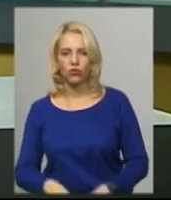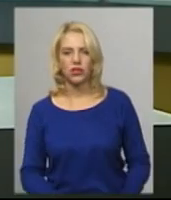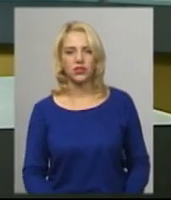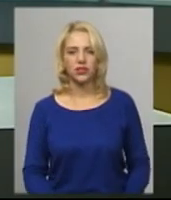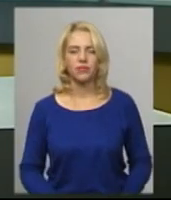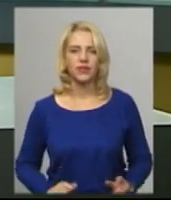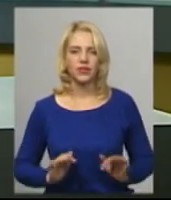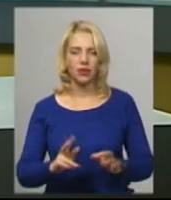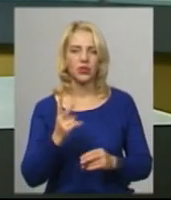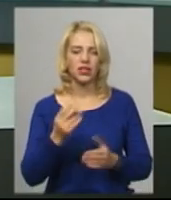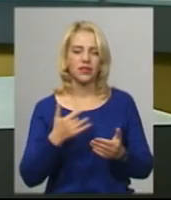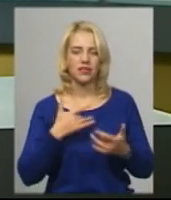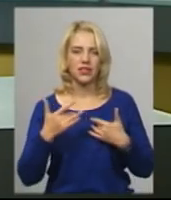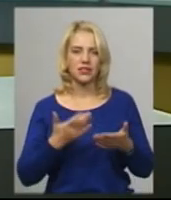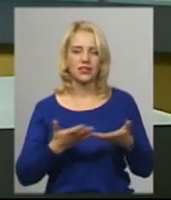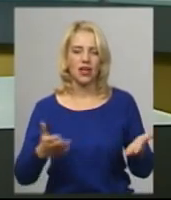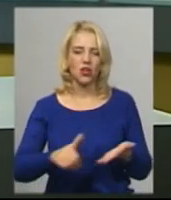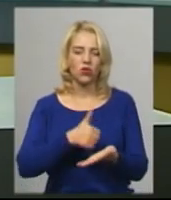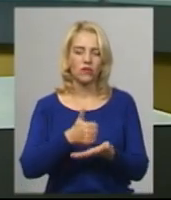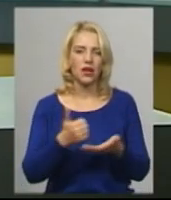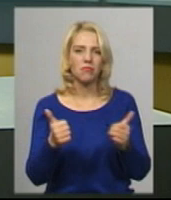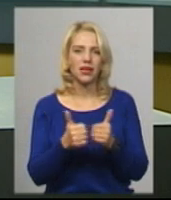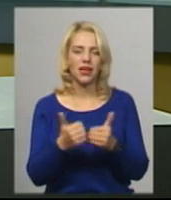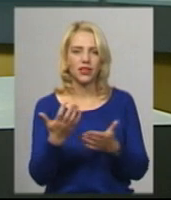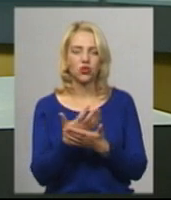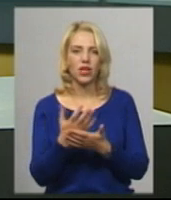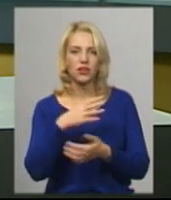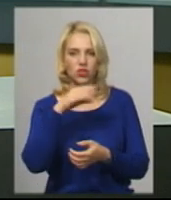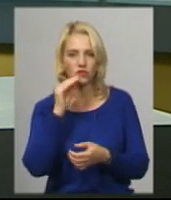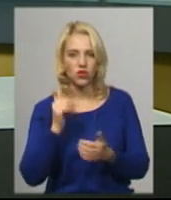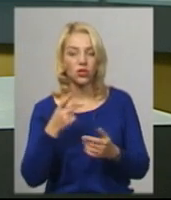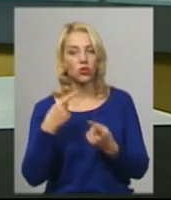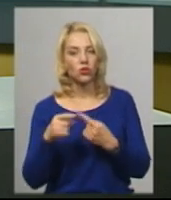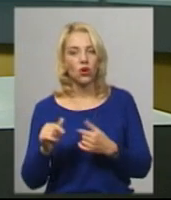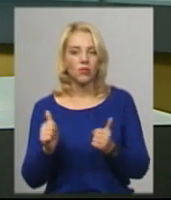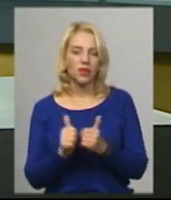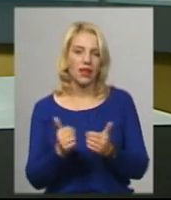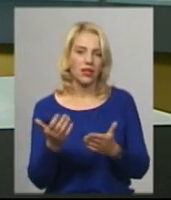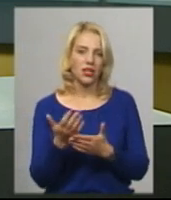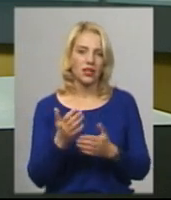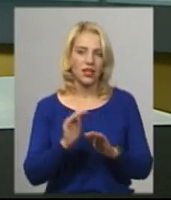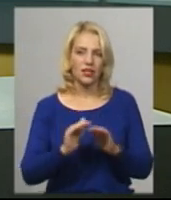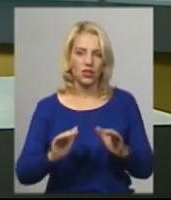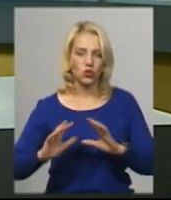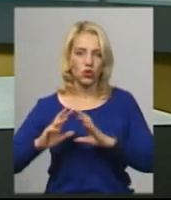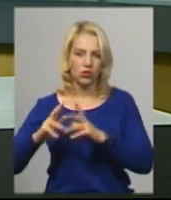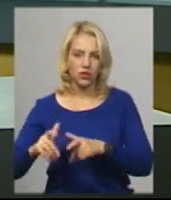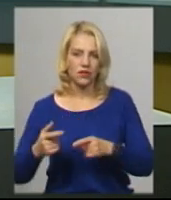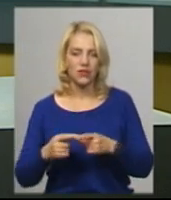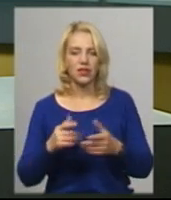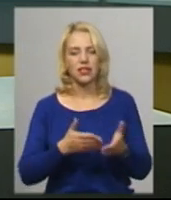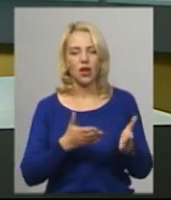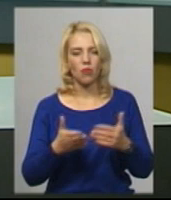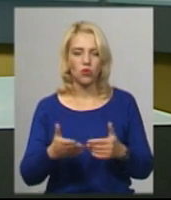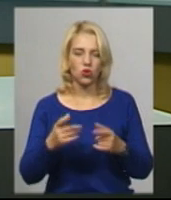Діятиме дві сцени – головна біля кінотеатру імені Тараси Шевченка, інша – біля дитячого світу, серц запрошених зірок, каднай,